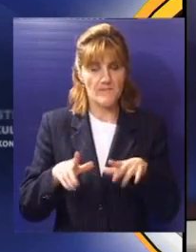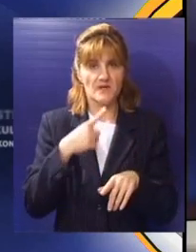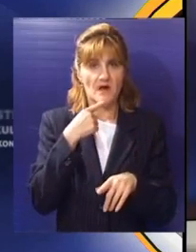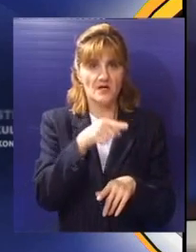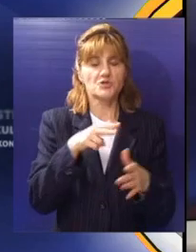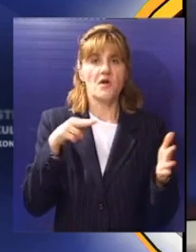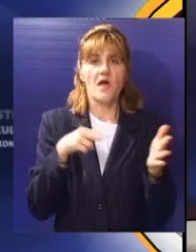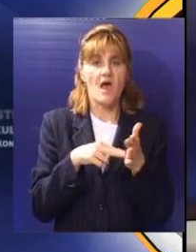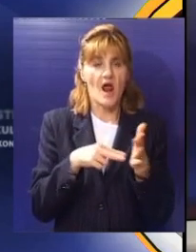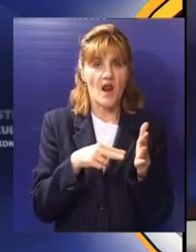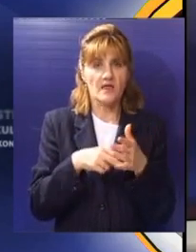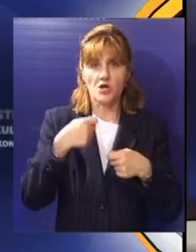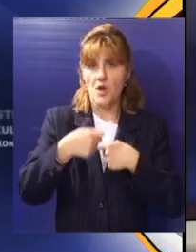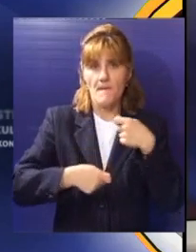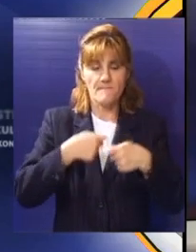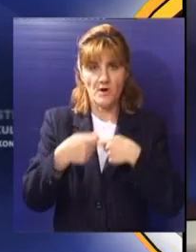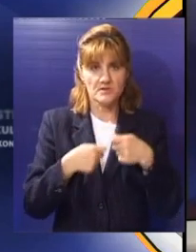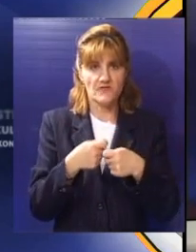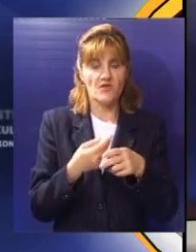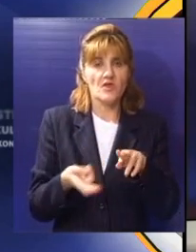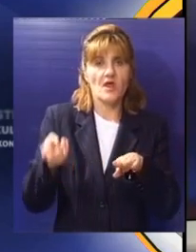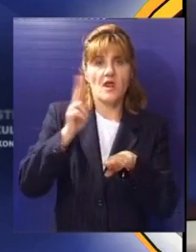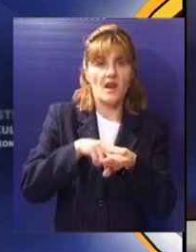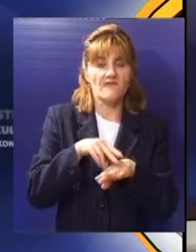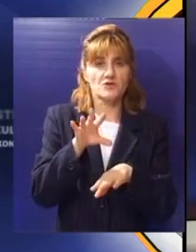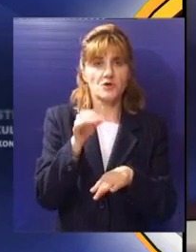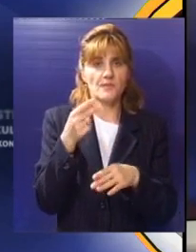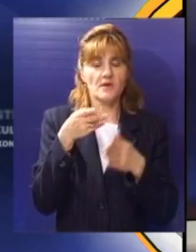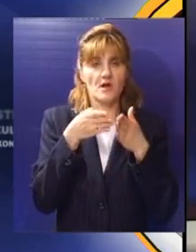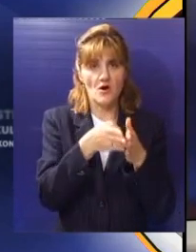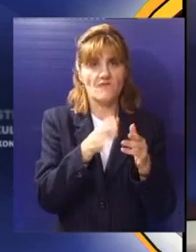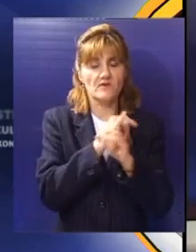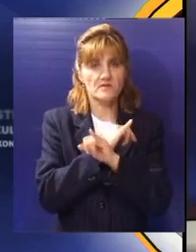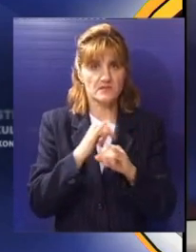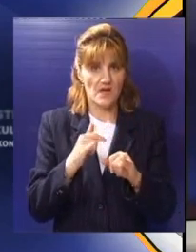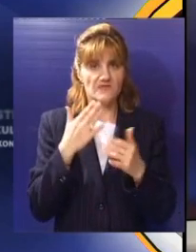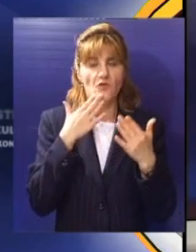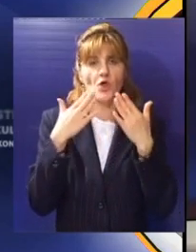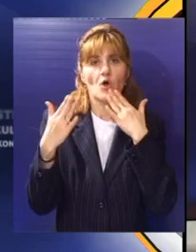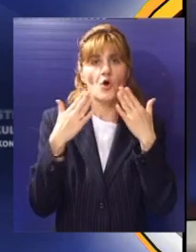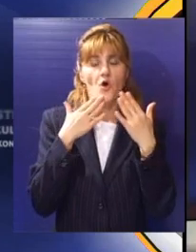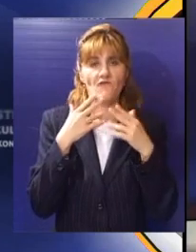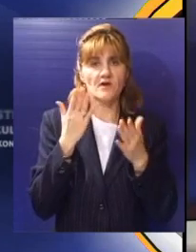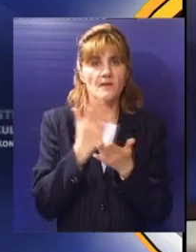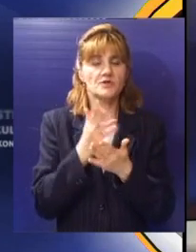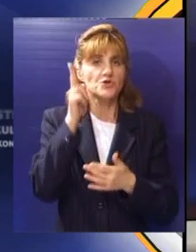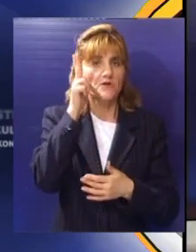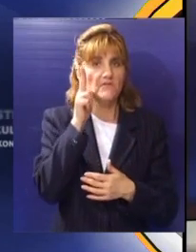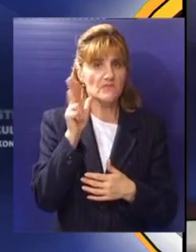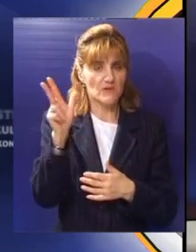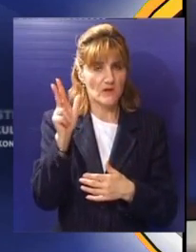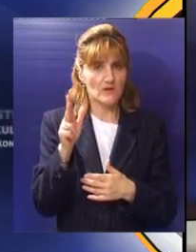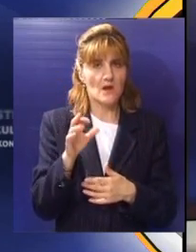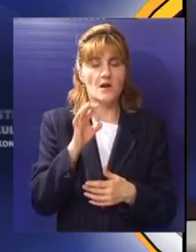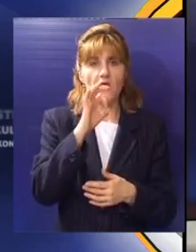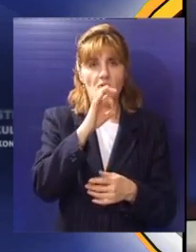elektronskog poslovanja i da se sve više preduzeće odlučuje za ovaj vid poslovanja. Konferencija se održava tri dana i bit